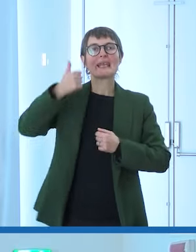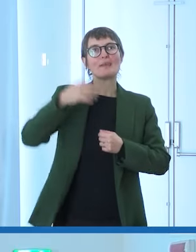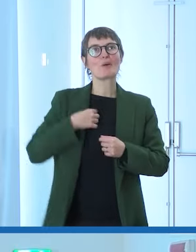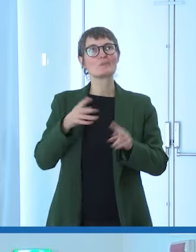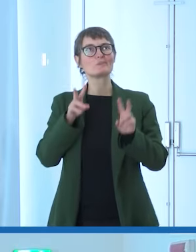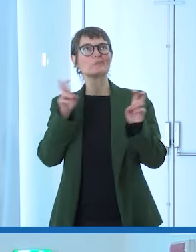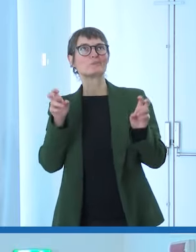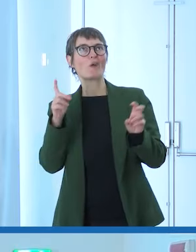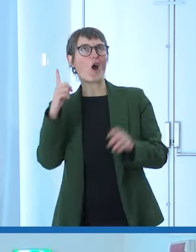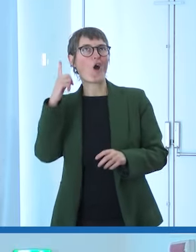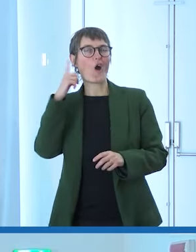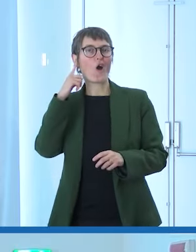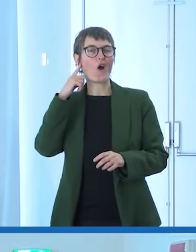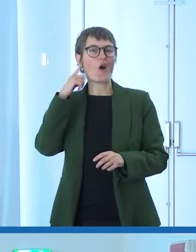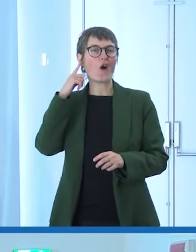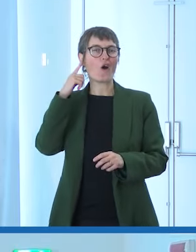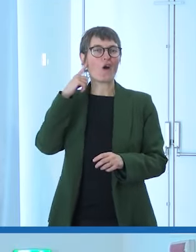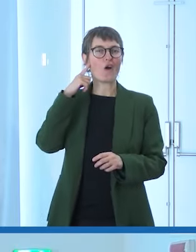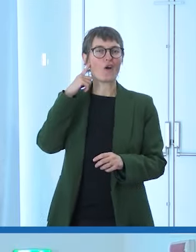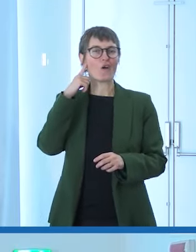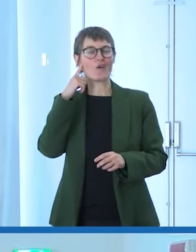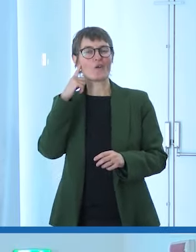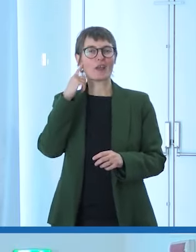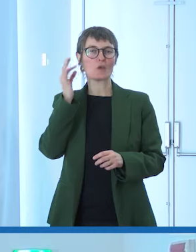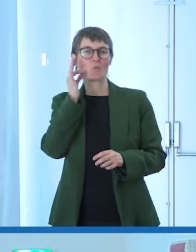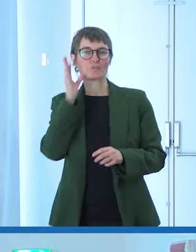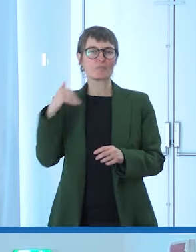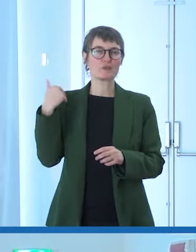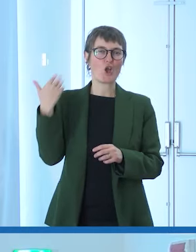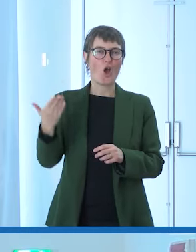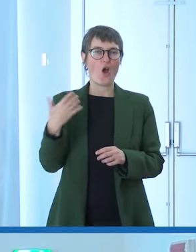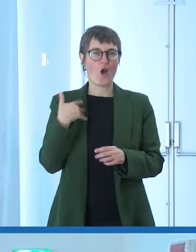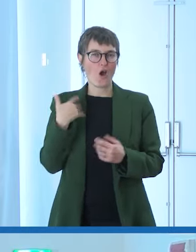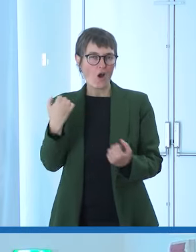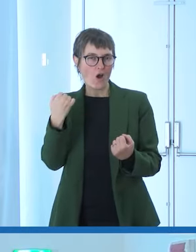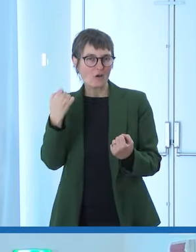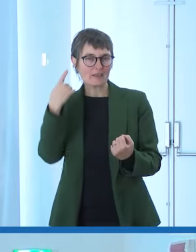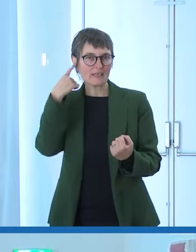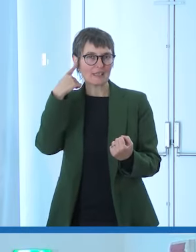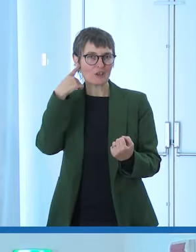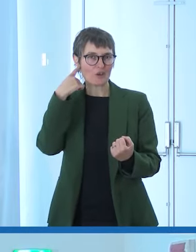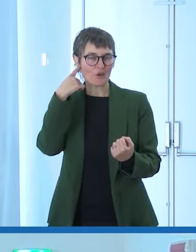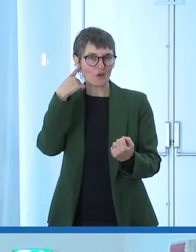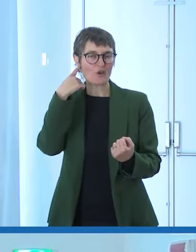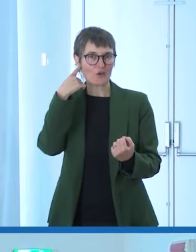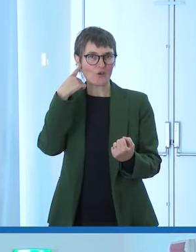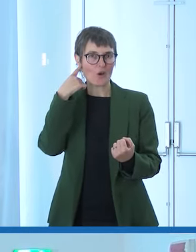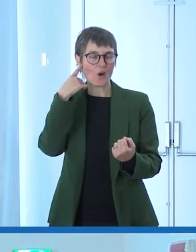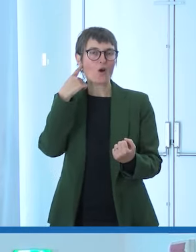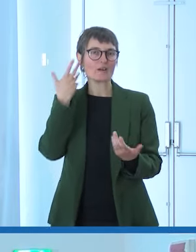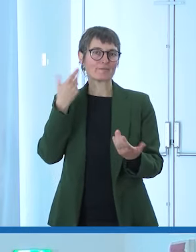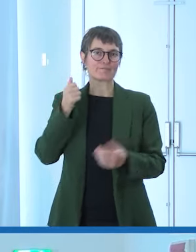mi piace raccontare questo orecchio che porto qui che si diciamo mette dopo un